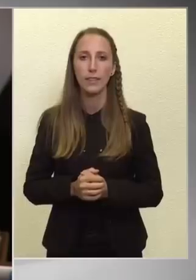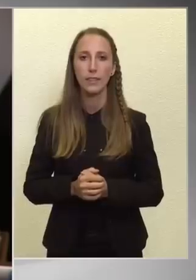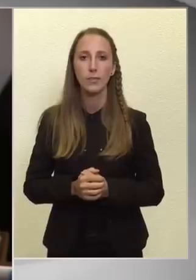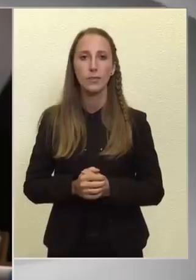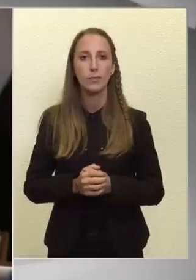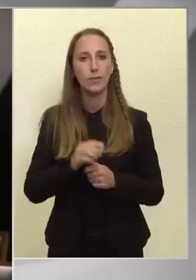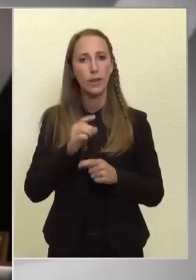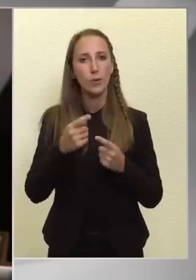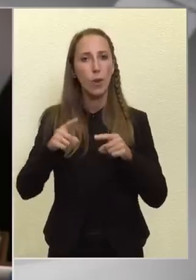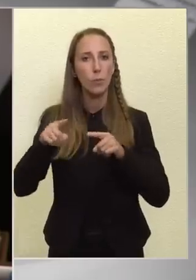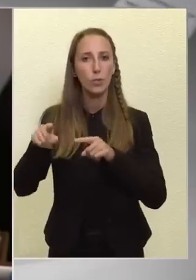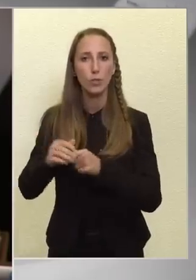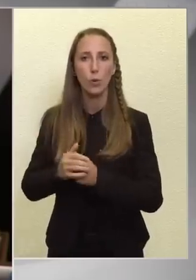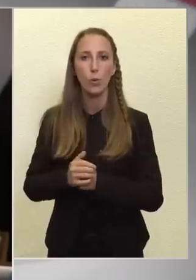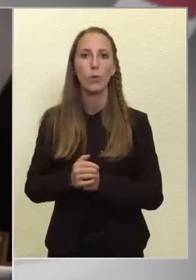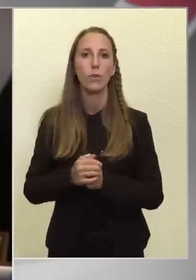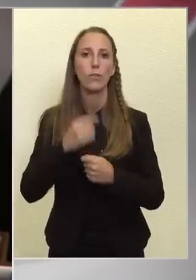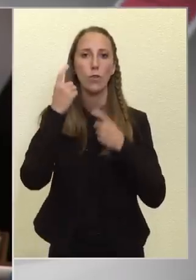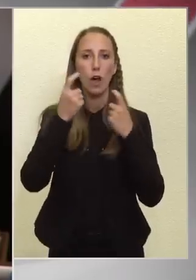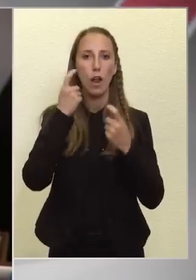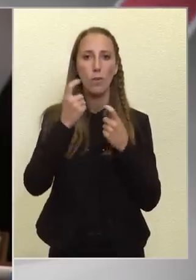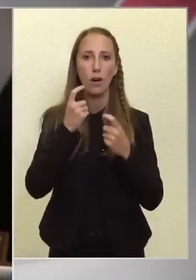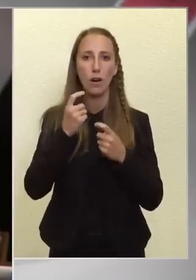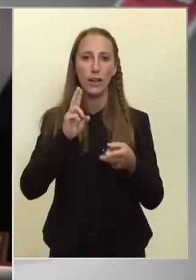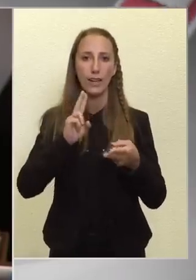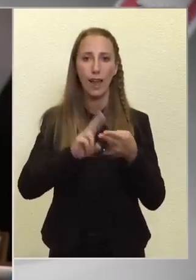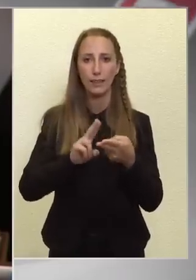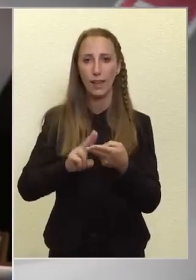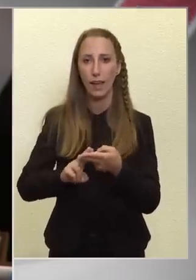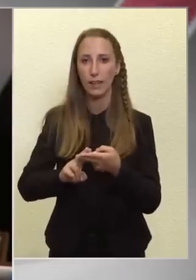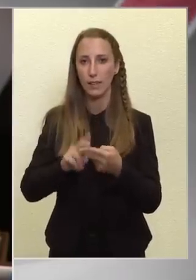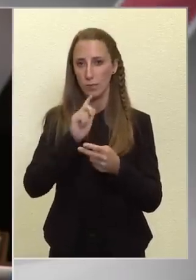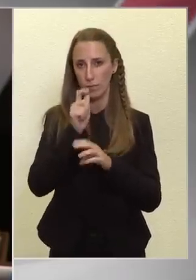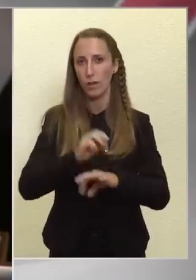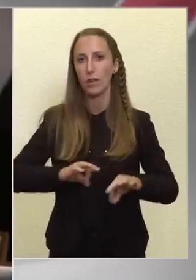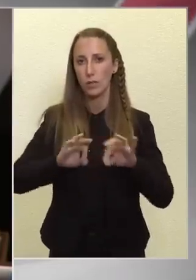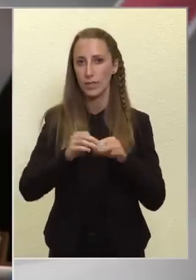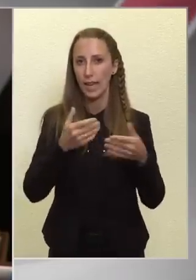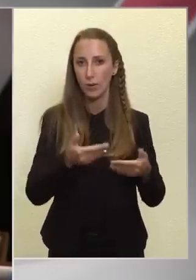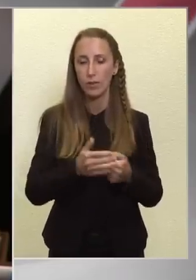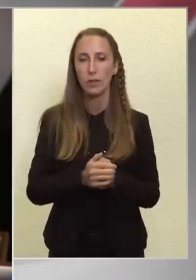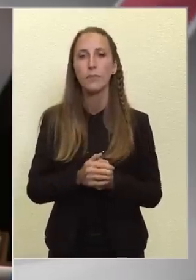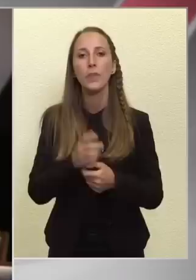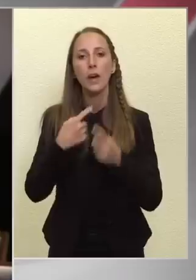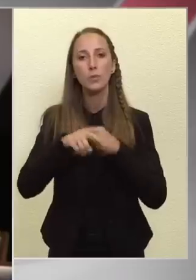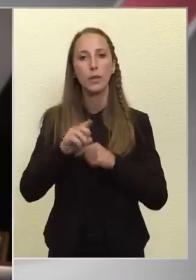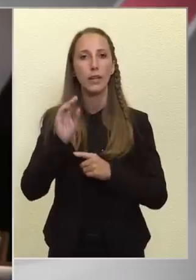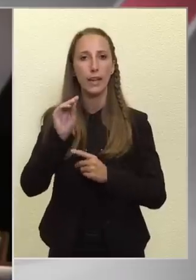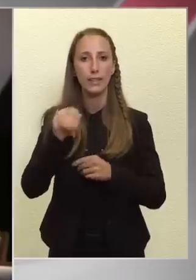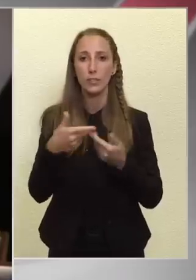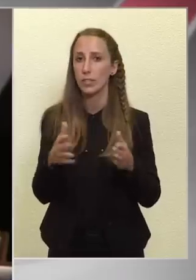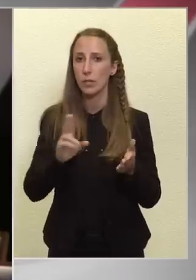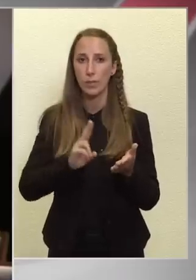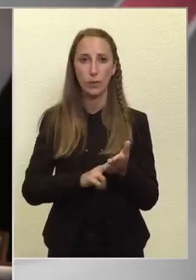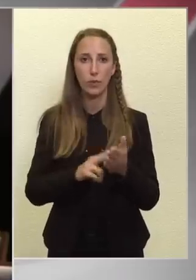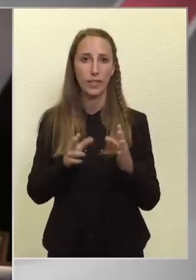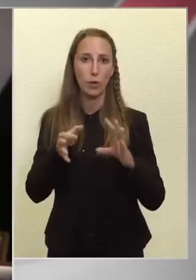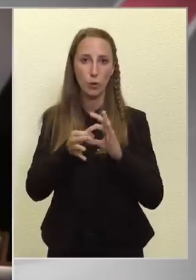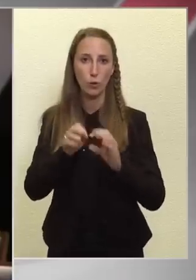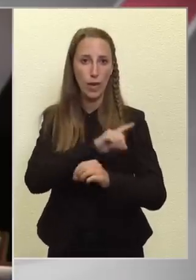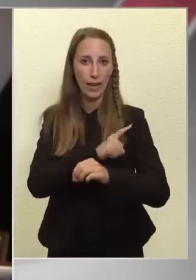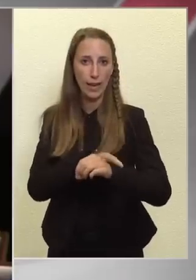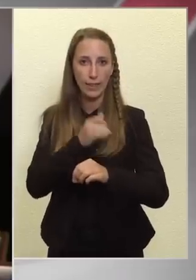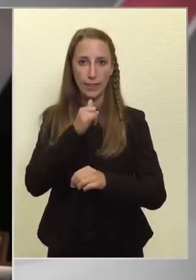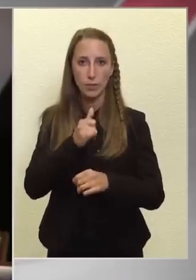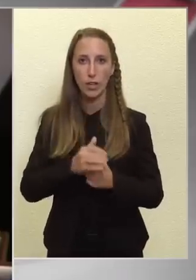különböző fogalmakkal élettek, fillették Magyarországot, azonban ezeknek a jelentéseknek semmilyen jogi kötő ereje nincsen.